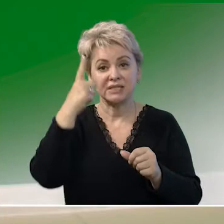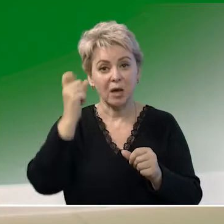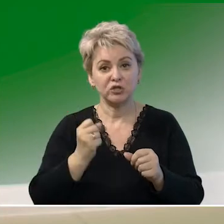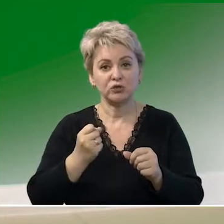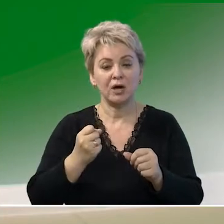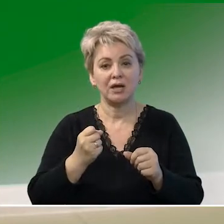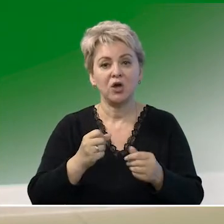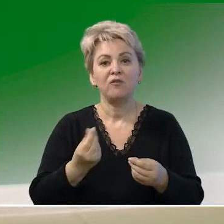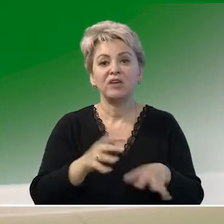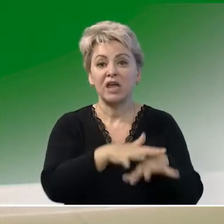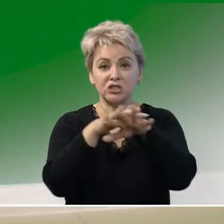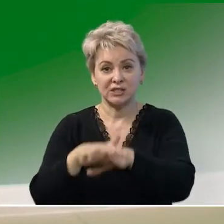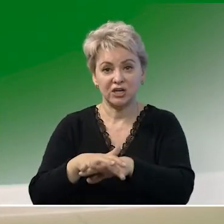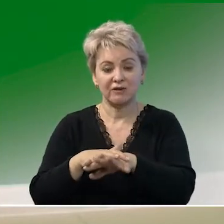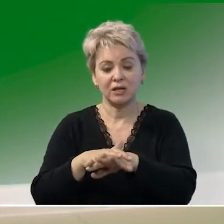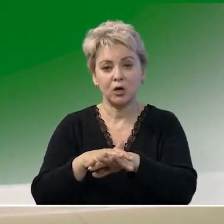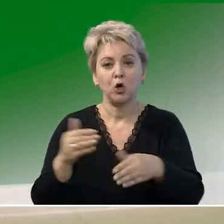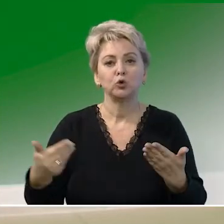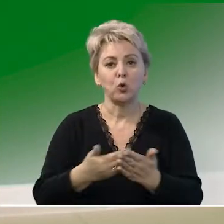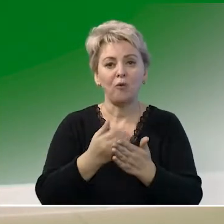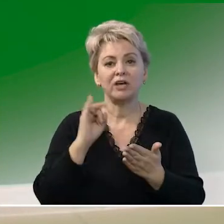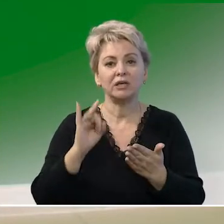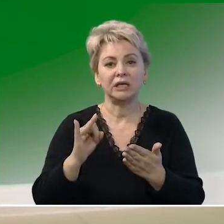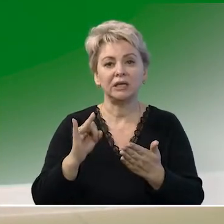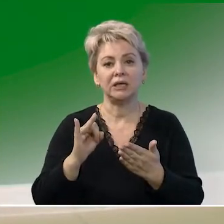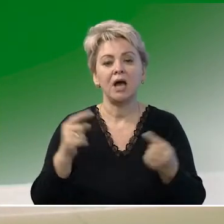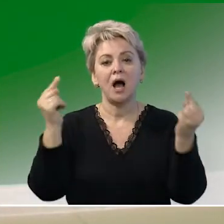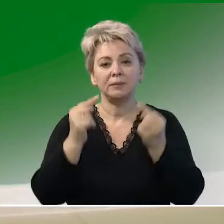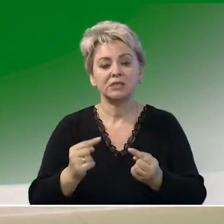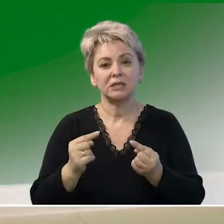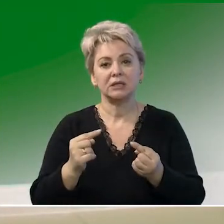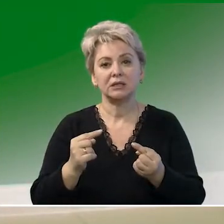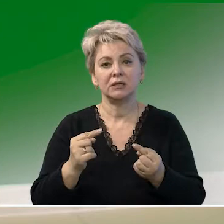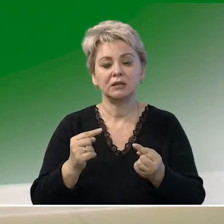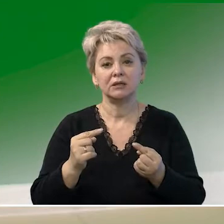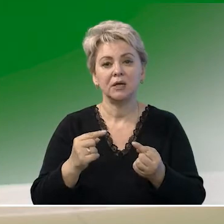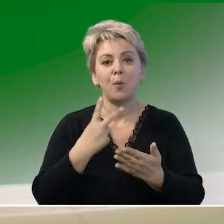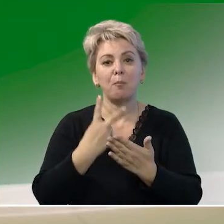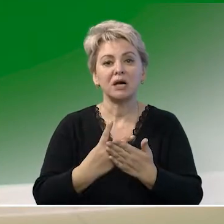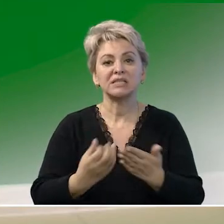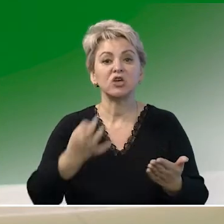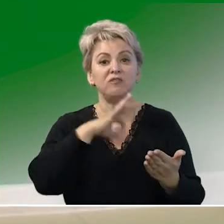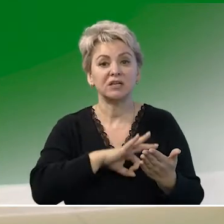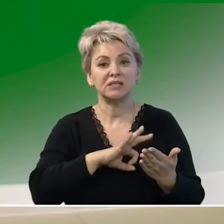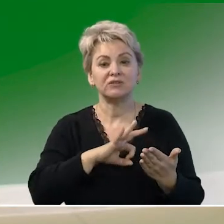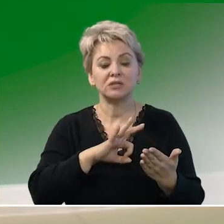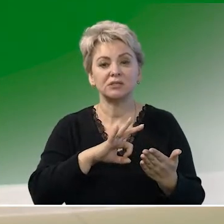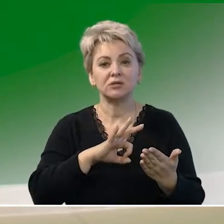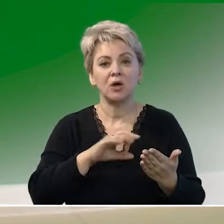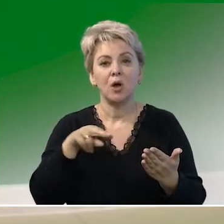финансирование новое и определены показатели эффективности